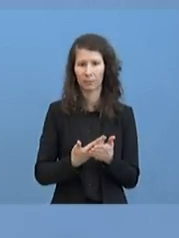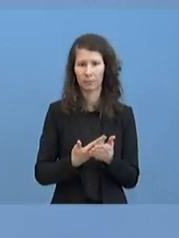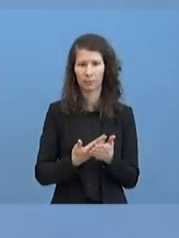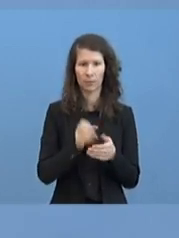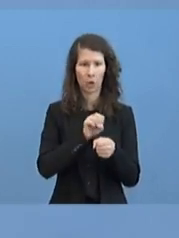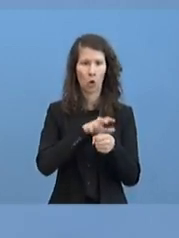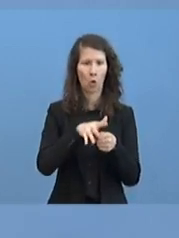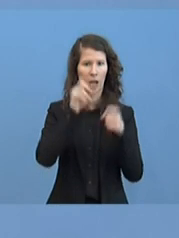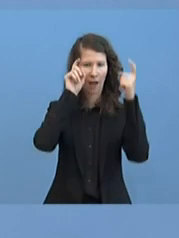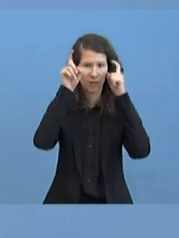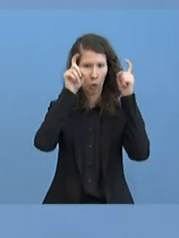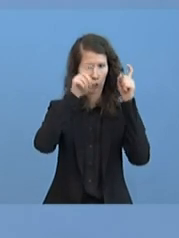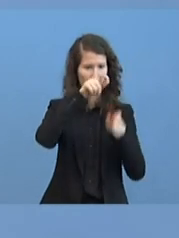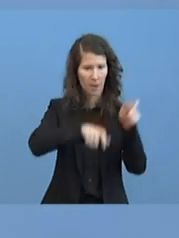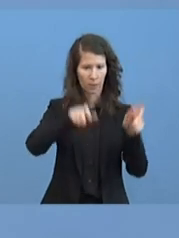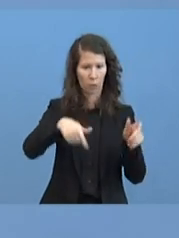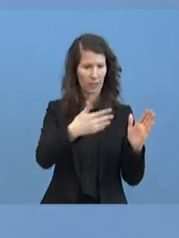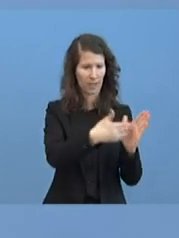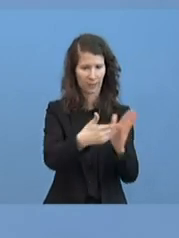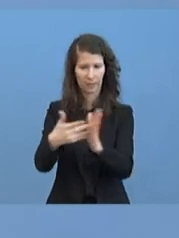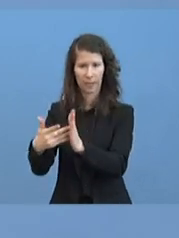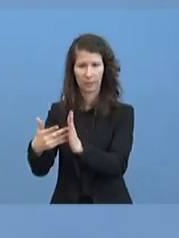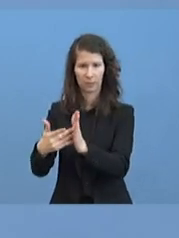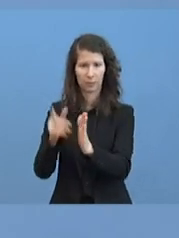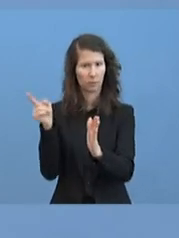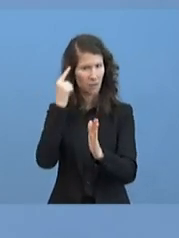getätigten Personen in Deutschland gibt?